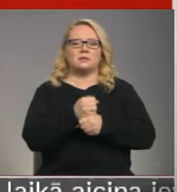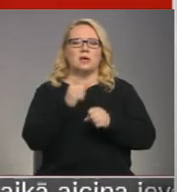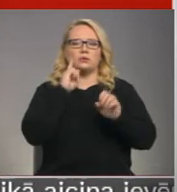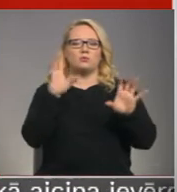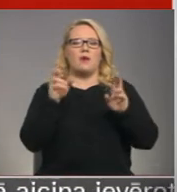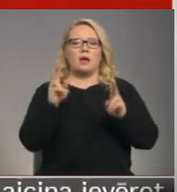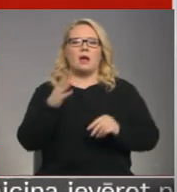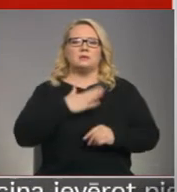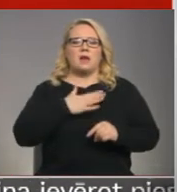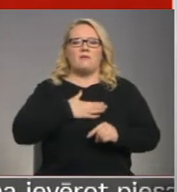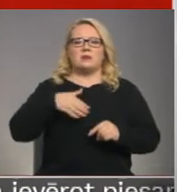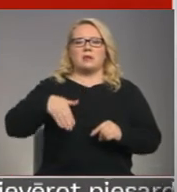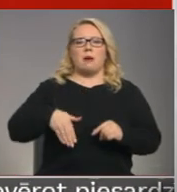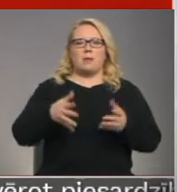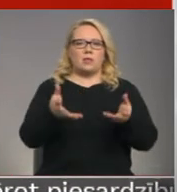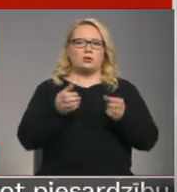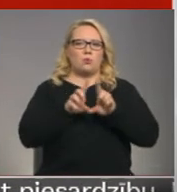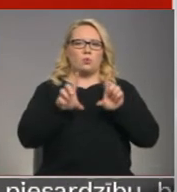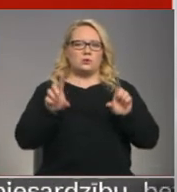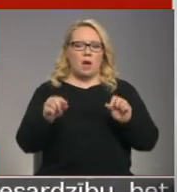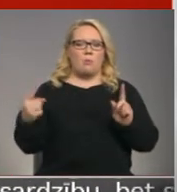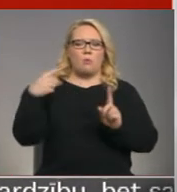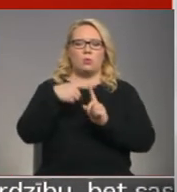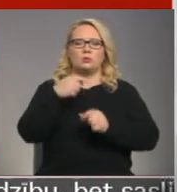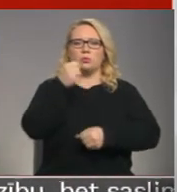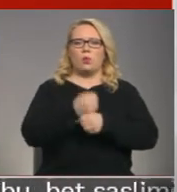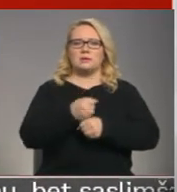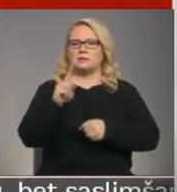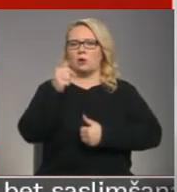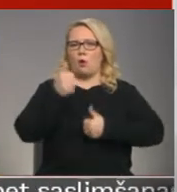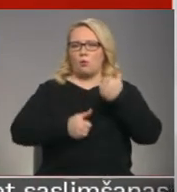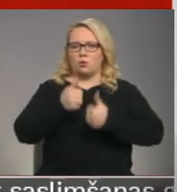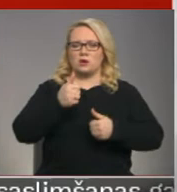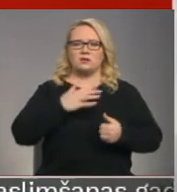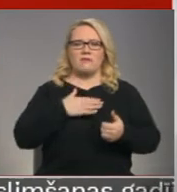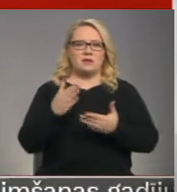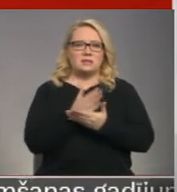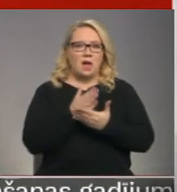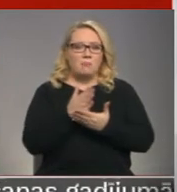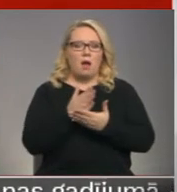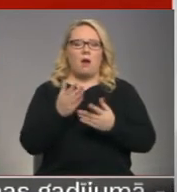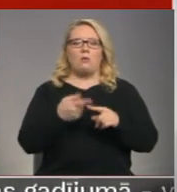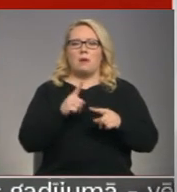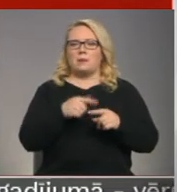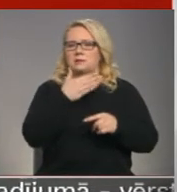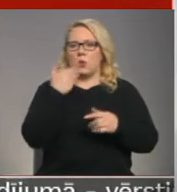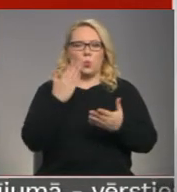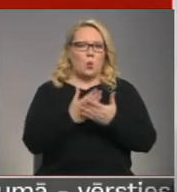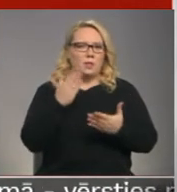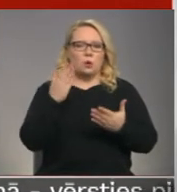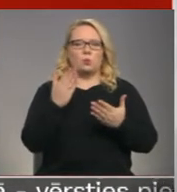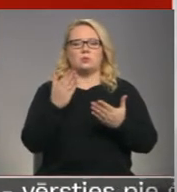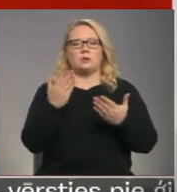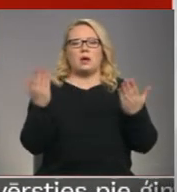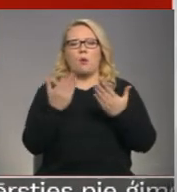kabatas uzņēmumus. Plus, ostas ir konkurējuši savā starpā un līdz ar to nav notikusi kaut